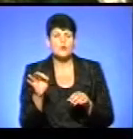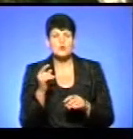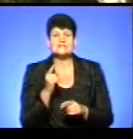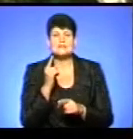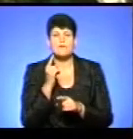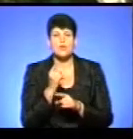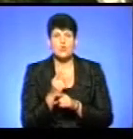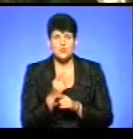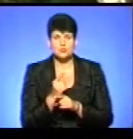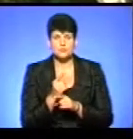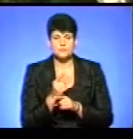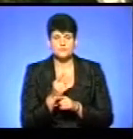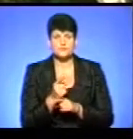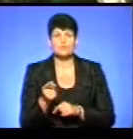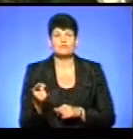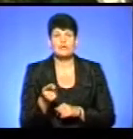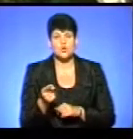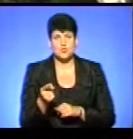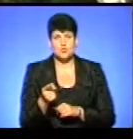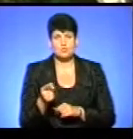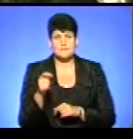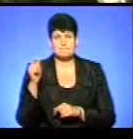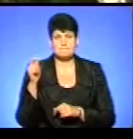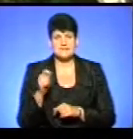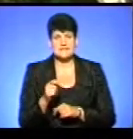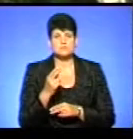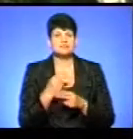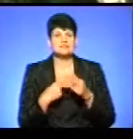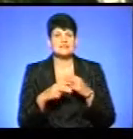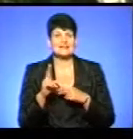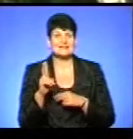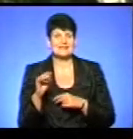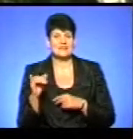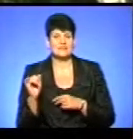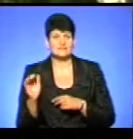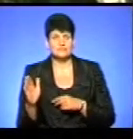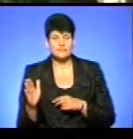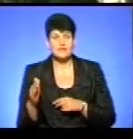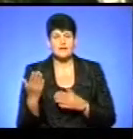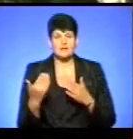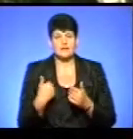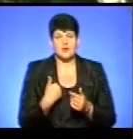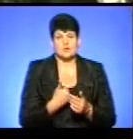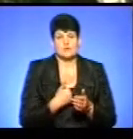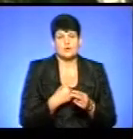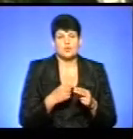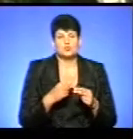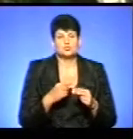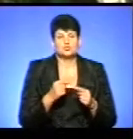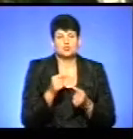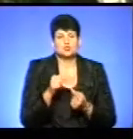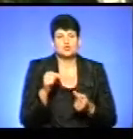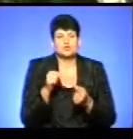в Тернополі приїзду цирків. Але я хотів би уточнить, яких і